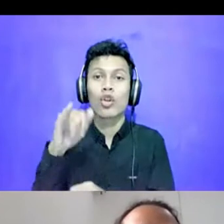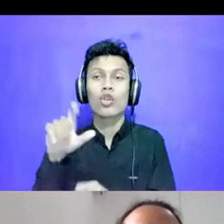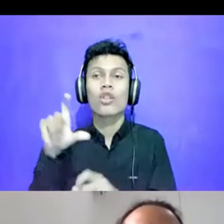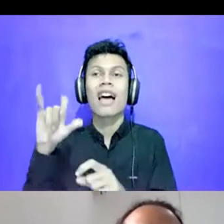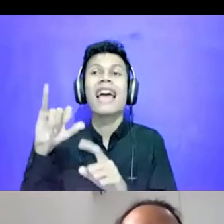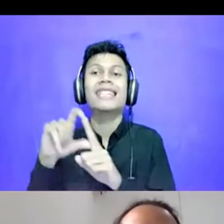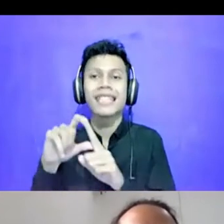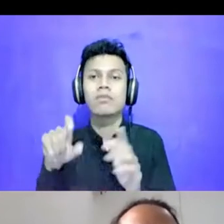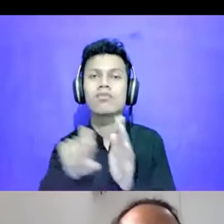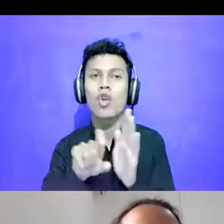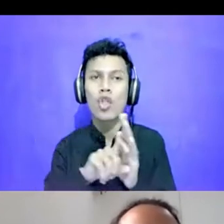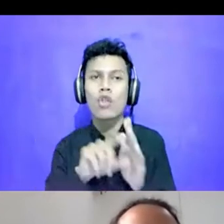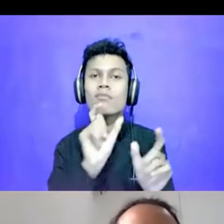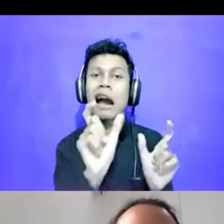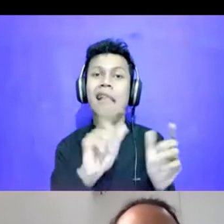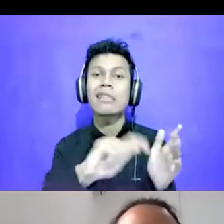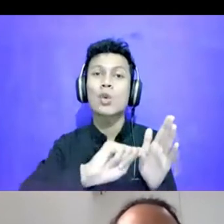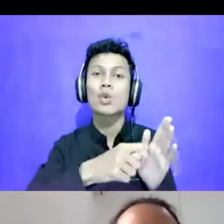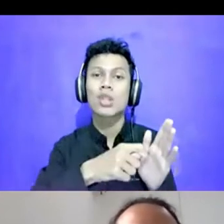Kemudian Enter